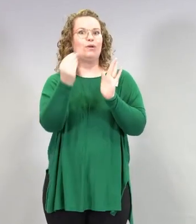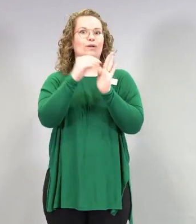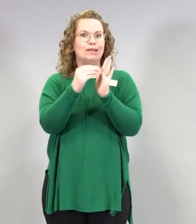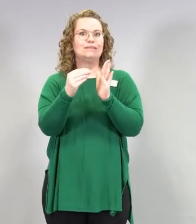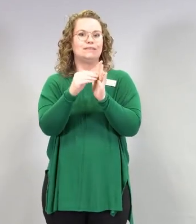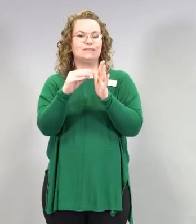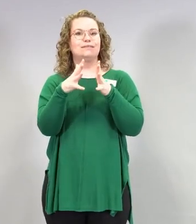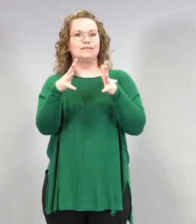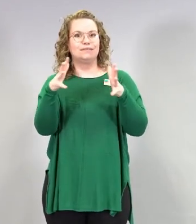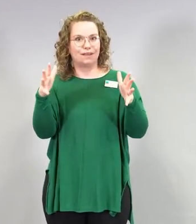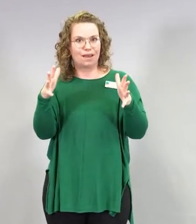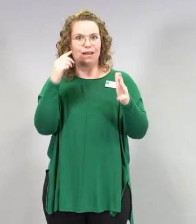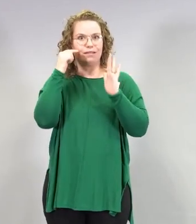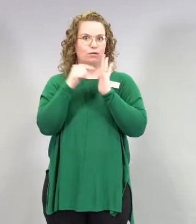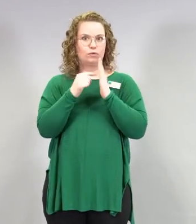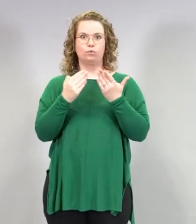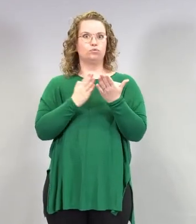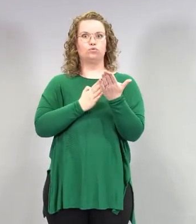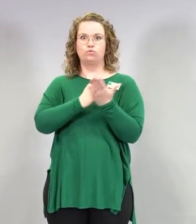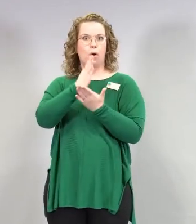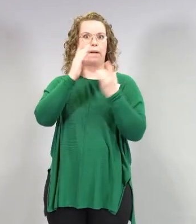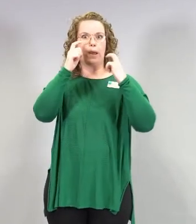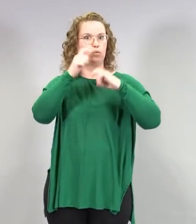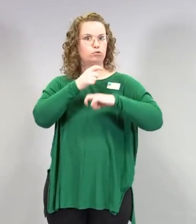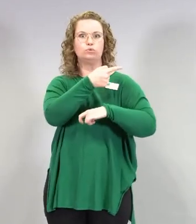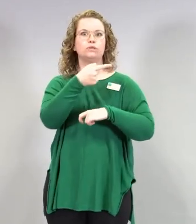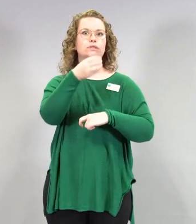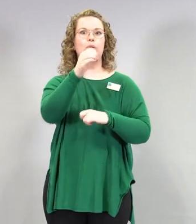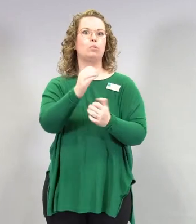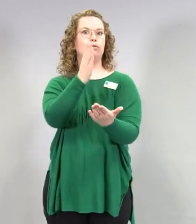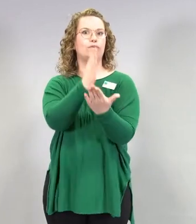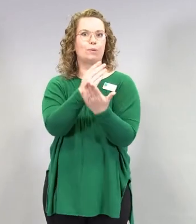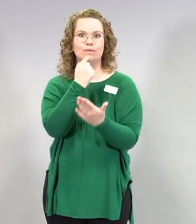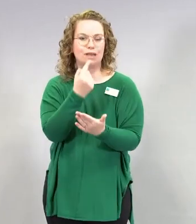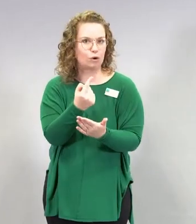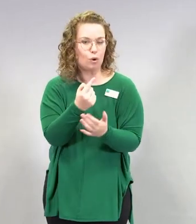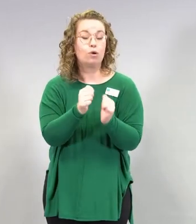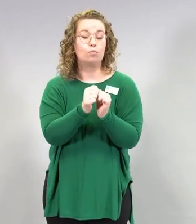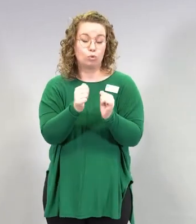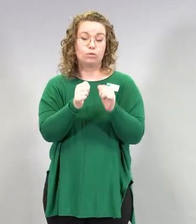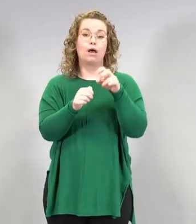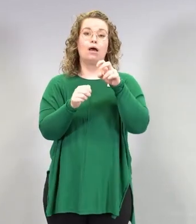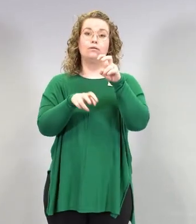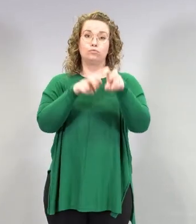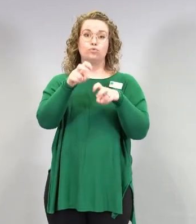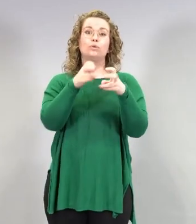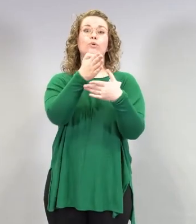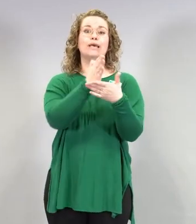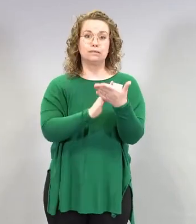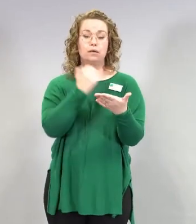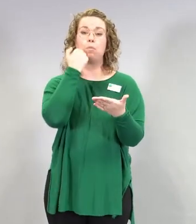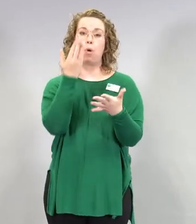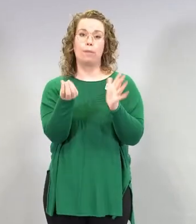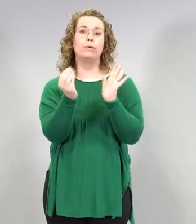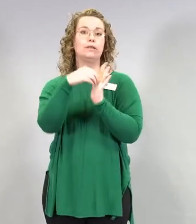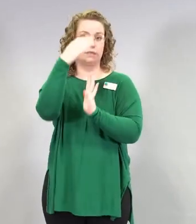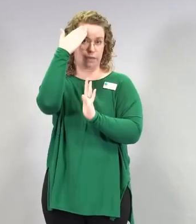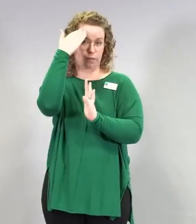todellakin tapahtuu, mutta tutkimustyö on siitä kesken ja tuumme siitä saamaan lisää tietoa.